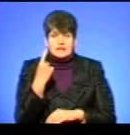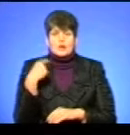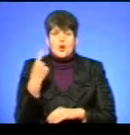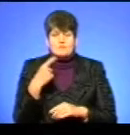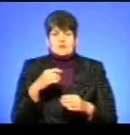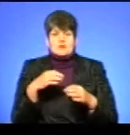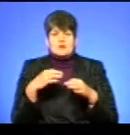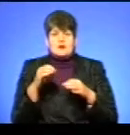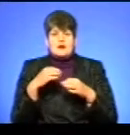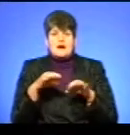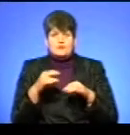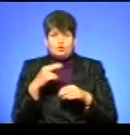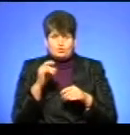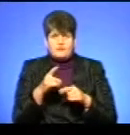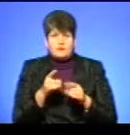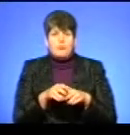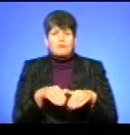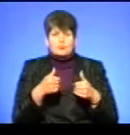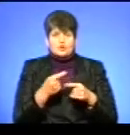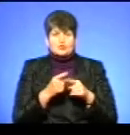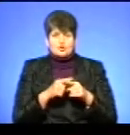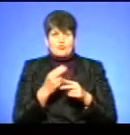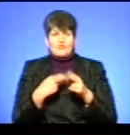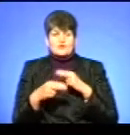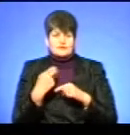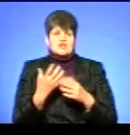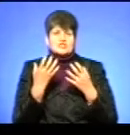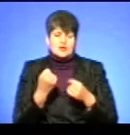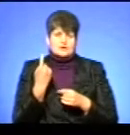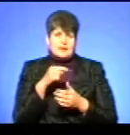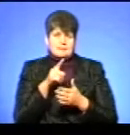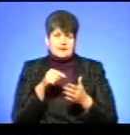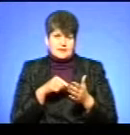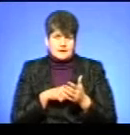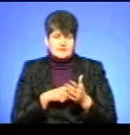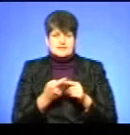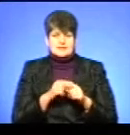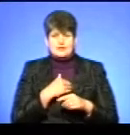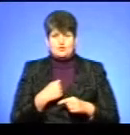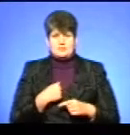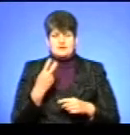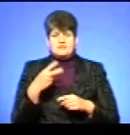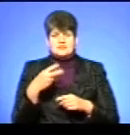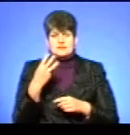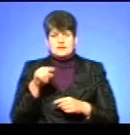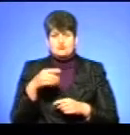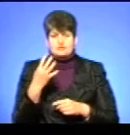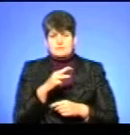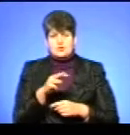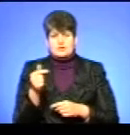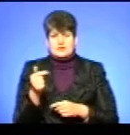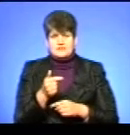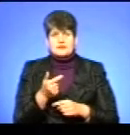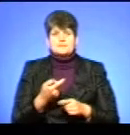підрядної організації, ви що, пропонуєте до цього повернутися? Ні, я пропоную повернути 23,4 млн грн